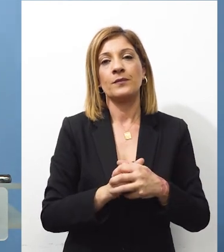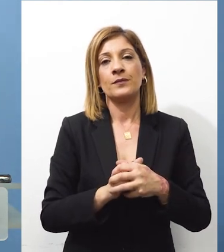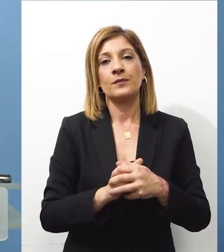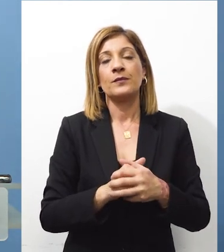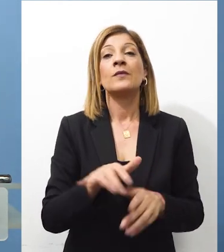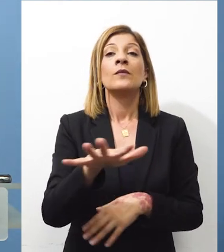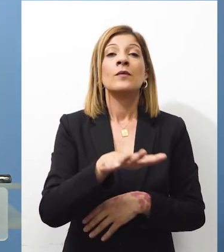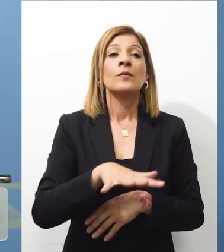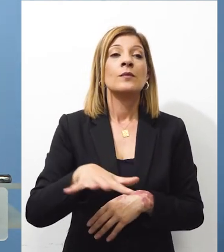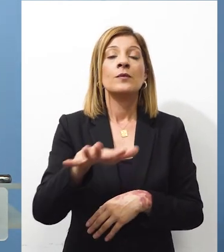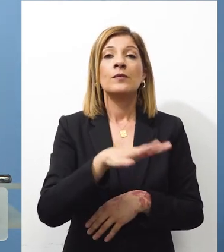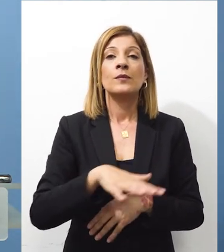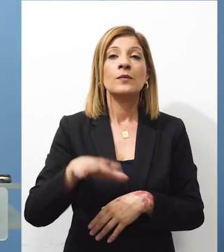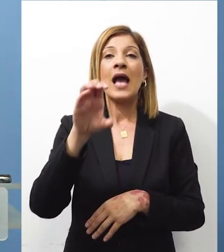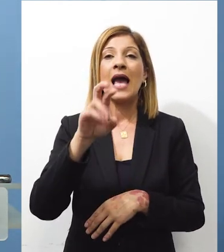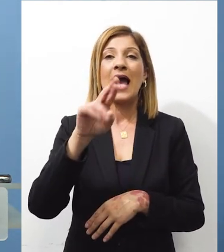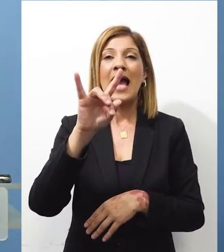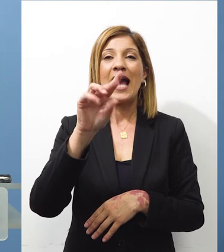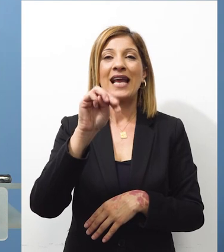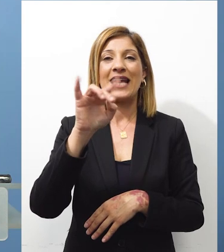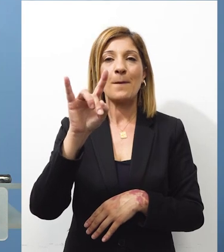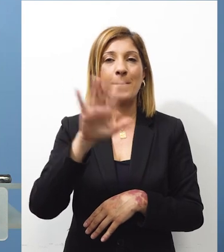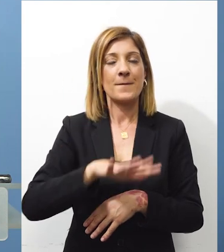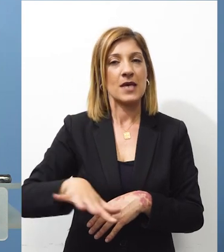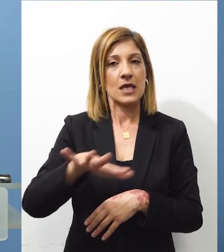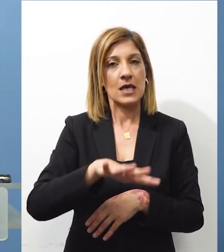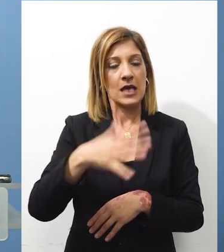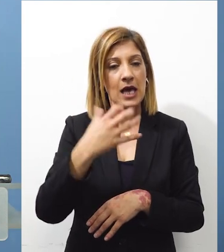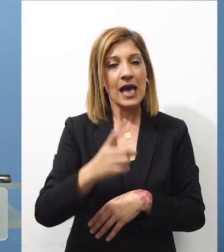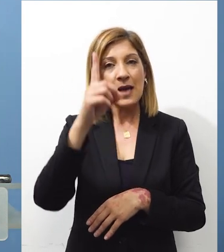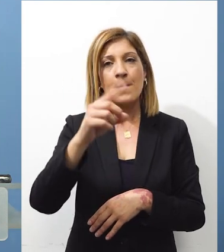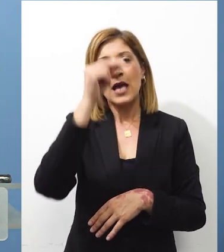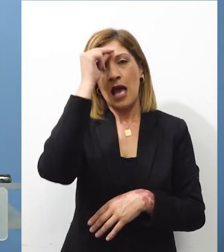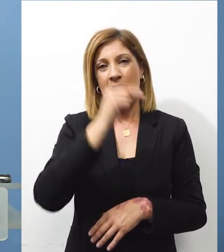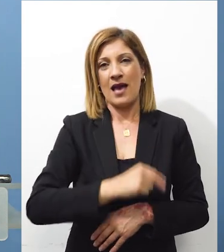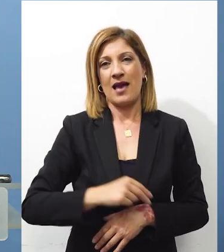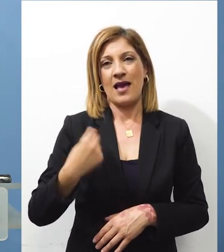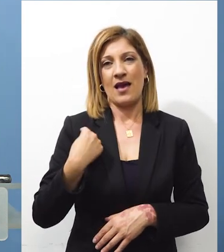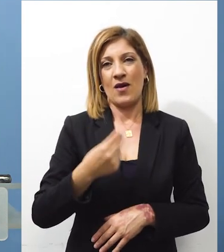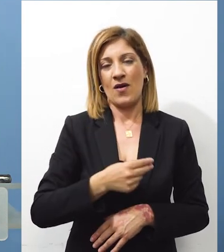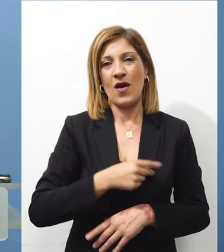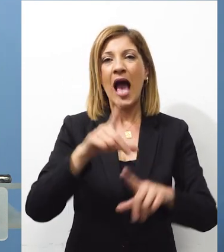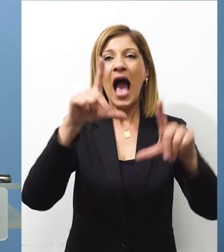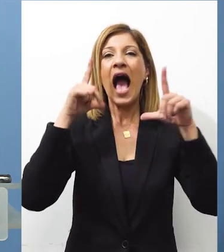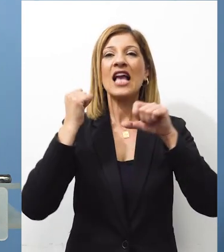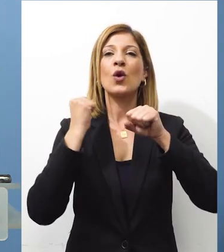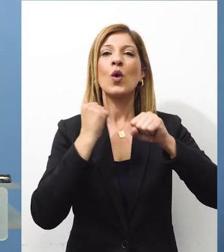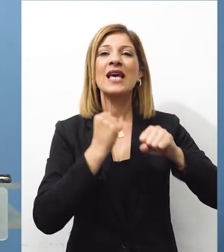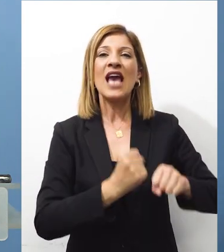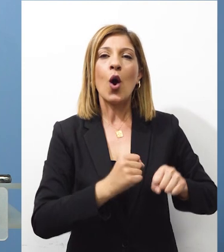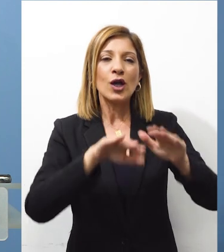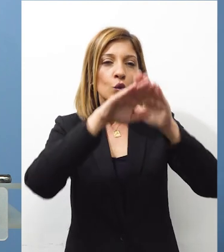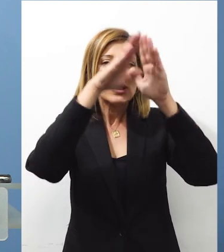Ερήμη υπάρχει μία μονή του Αγίου Γεωργίου των